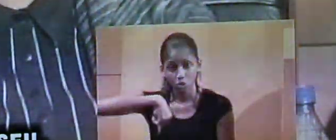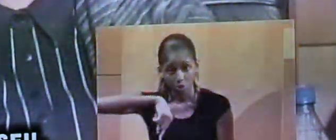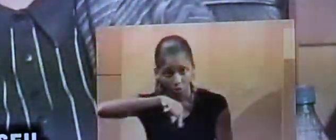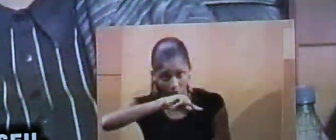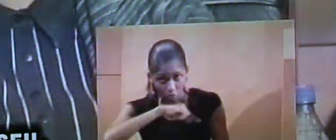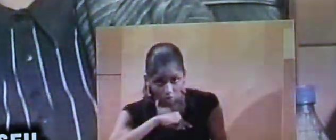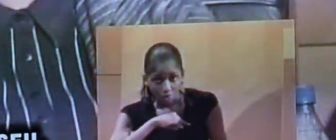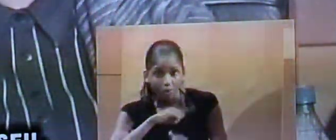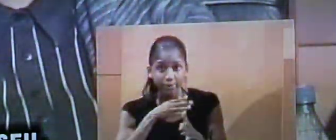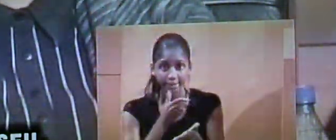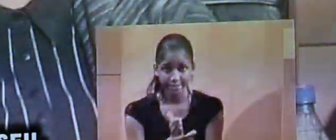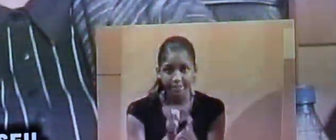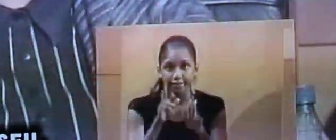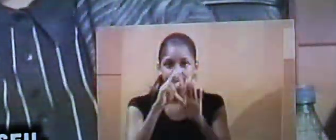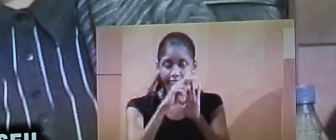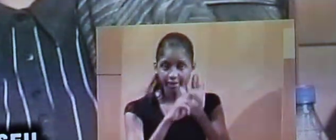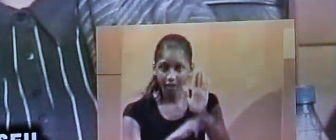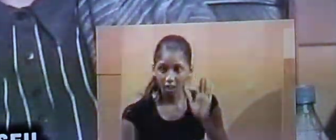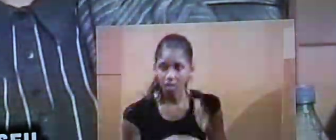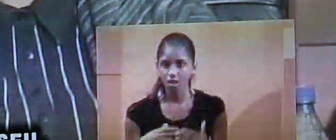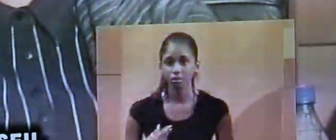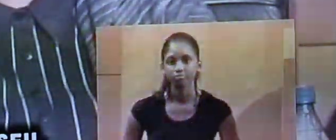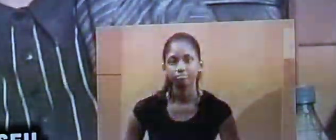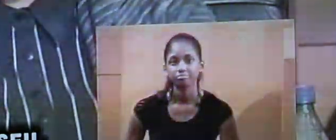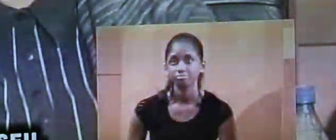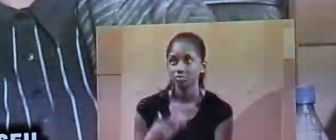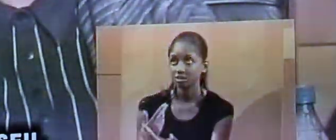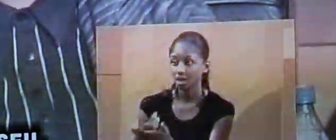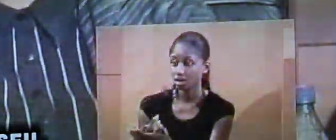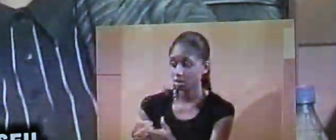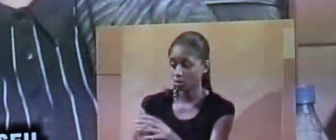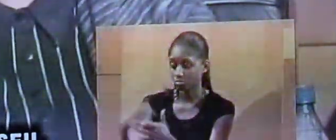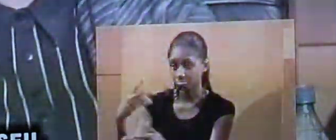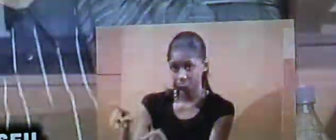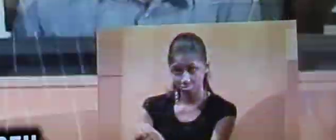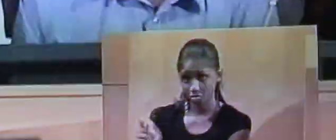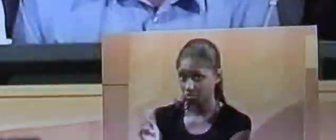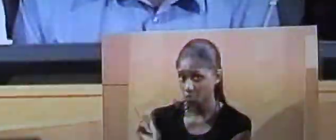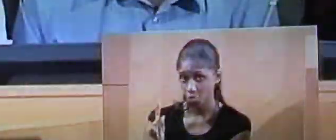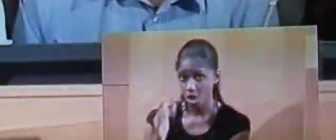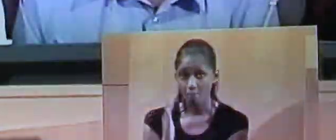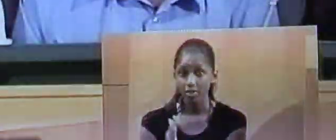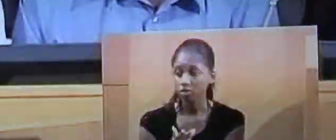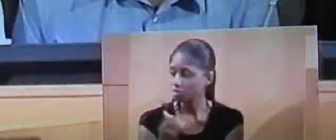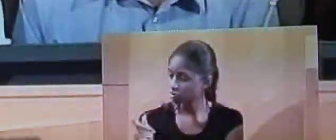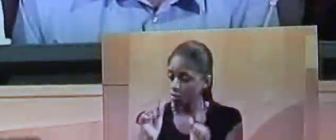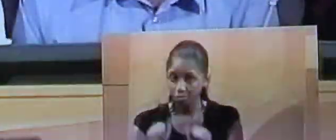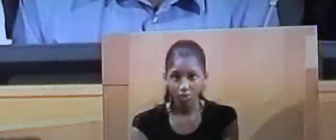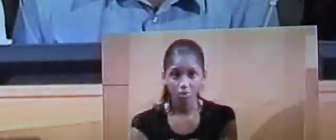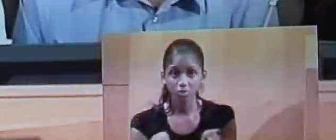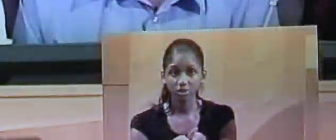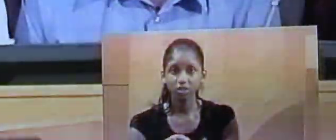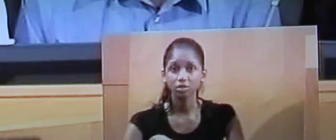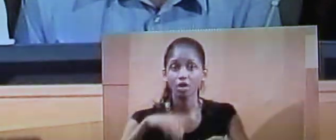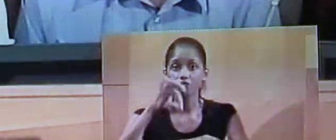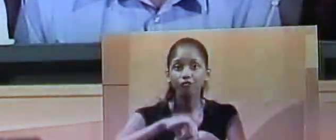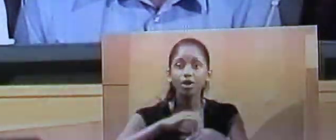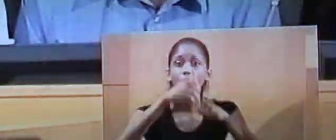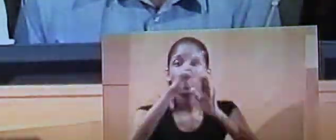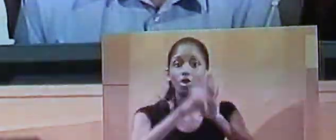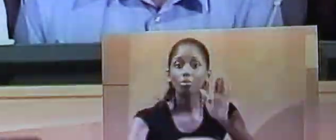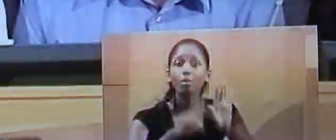des règles de la commission. Ce qui n'est pas votre cas, puisqu'il vous appartenait d'adopter un règlement financier dès